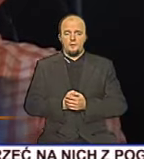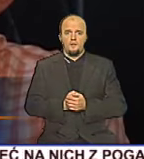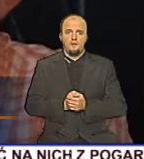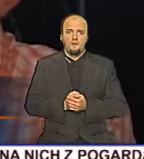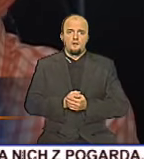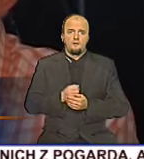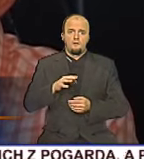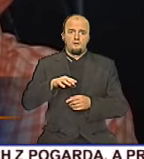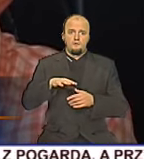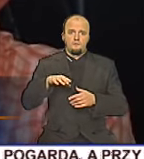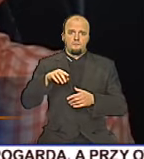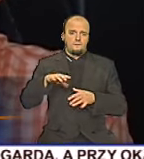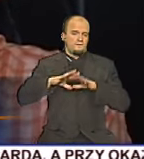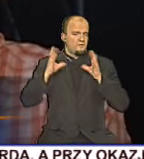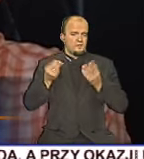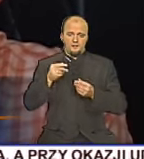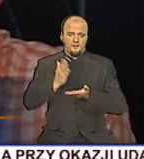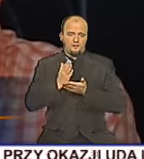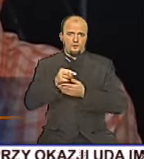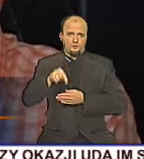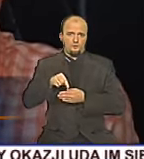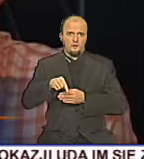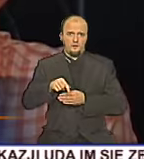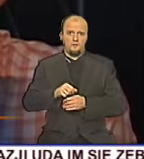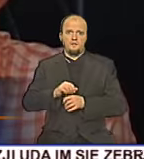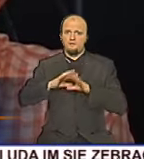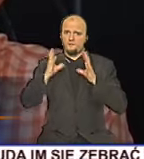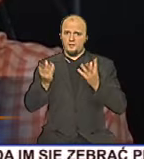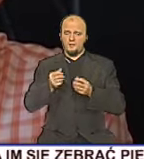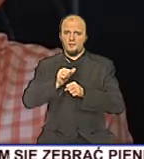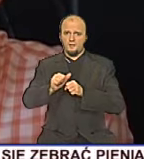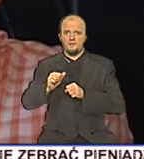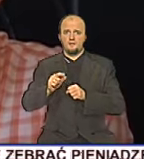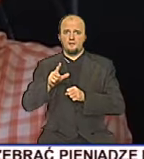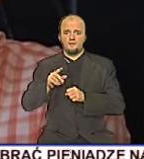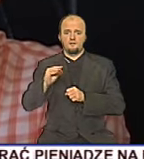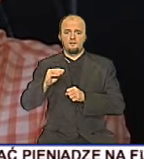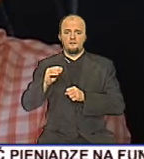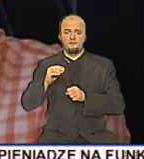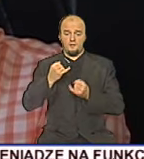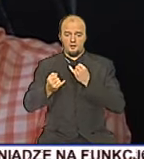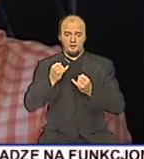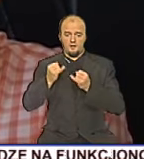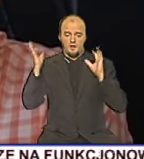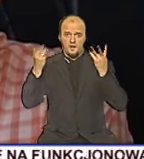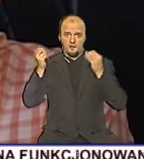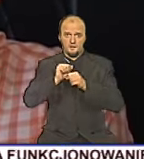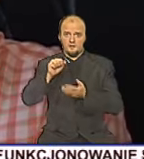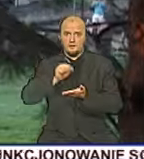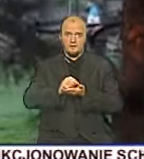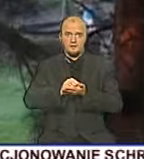jest to, że tutaj jest wyjątkowe miejsce, wszędzie jest tak, że jak kartki są zajęte, to musi pacjent